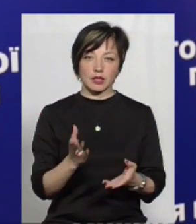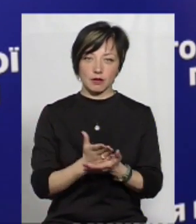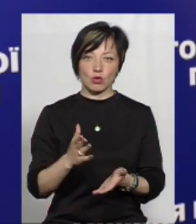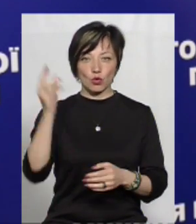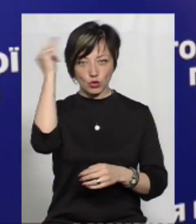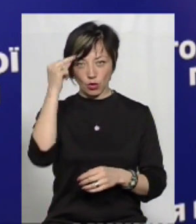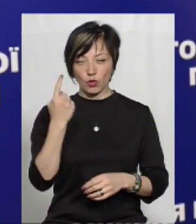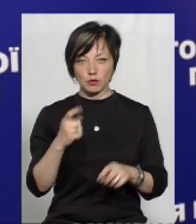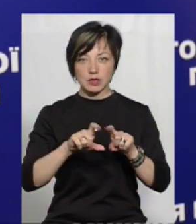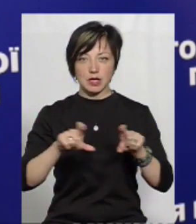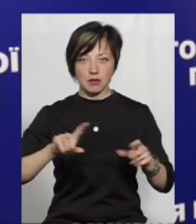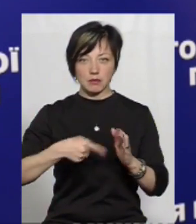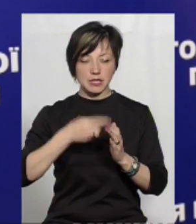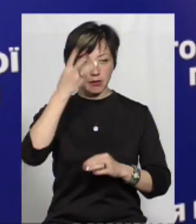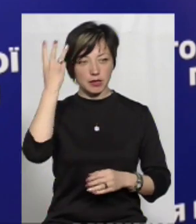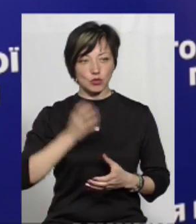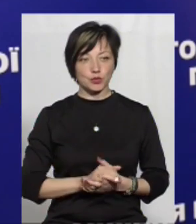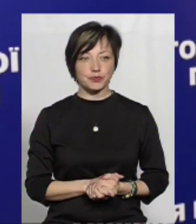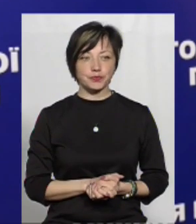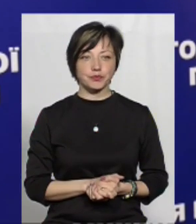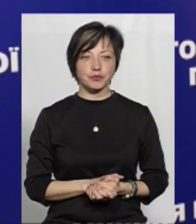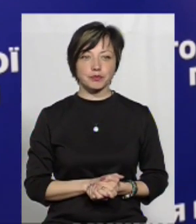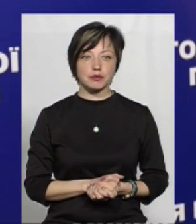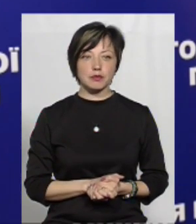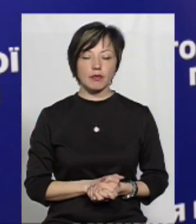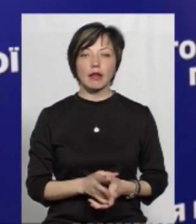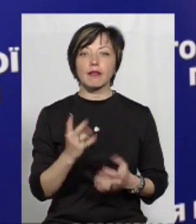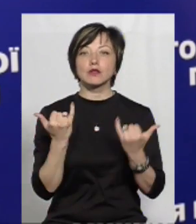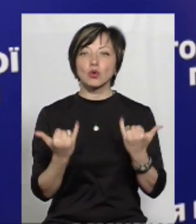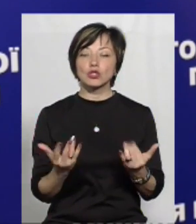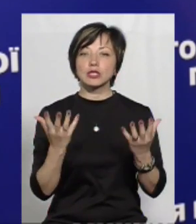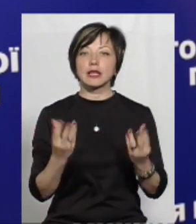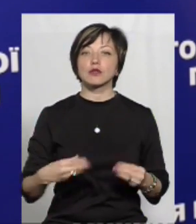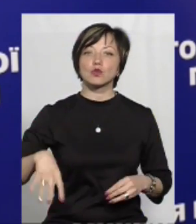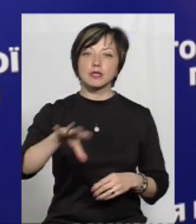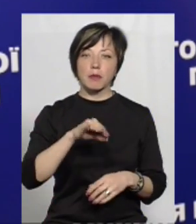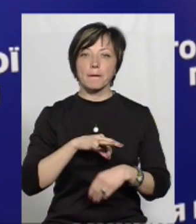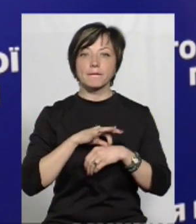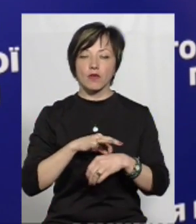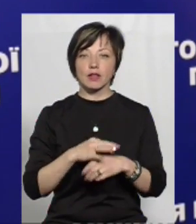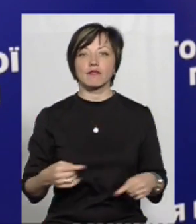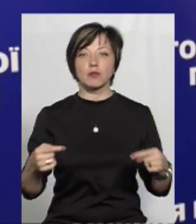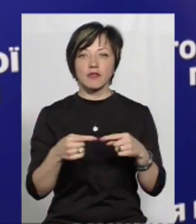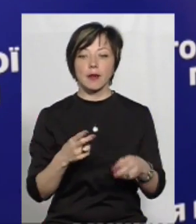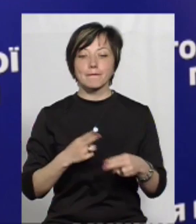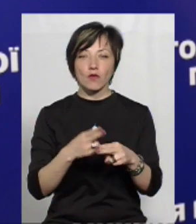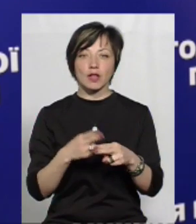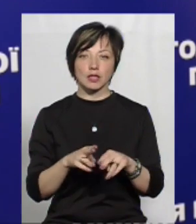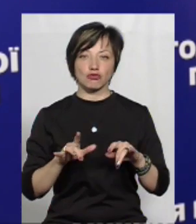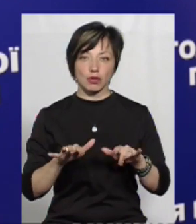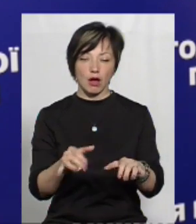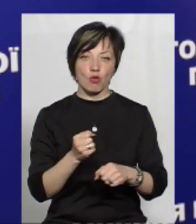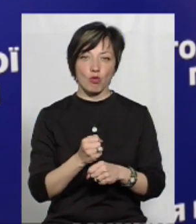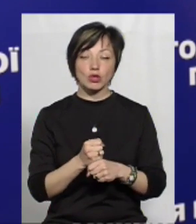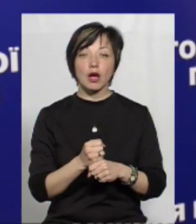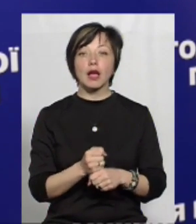ученицею одного із закладів нашого міста Хмельницького. На сьогоднішній день з усіма ними проведена відповідна профілактична робота